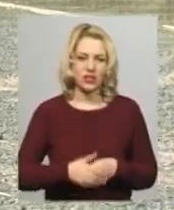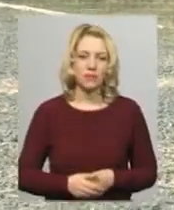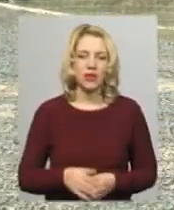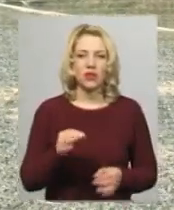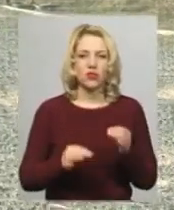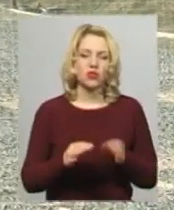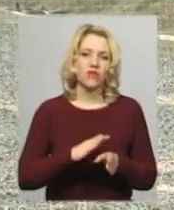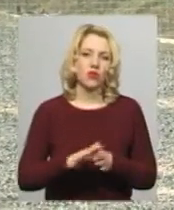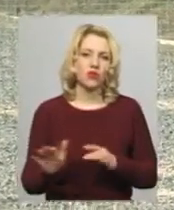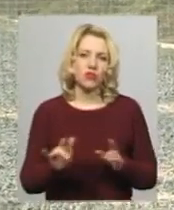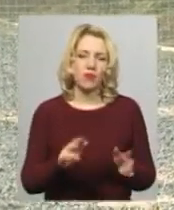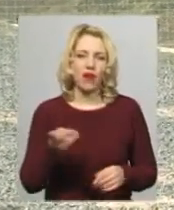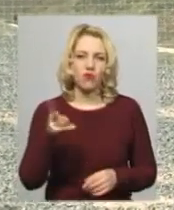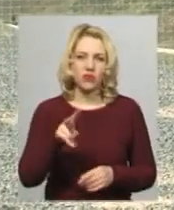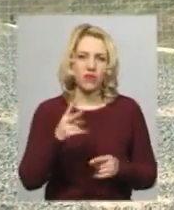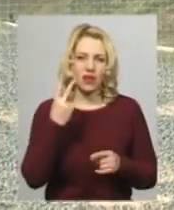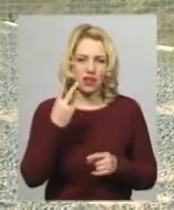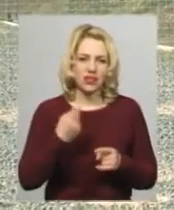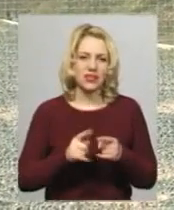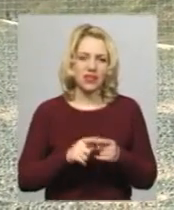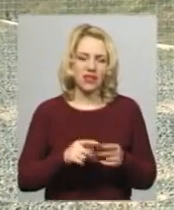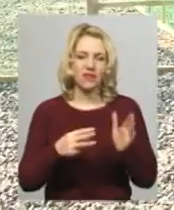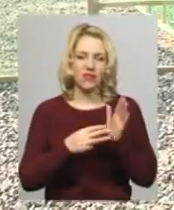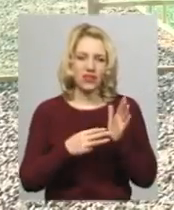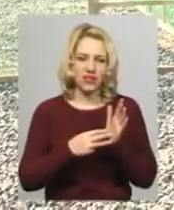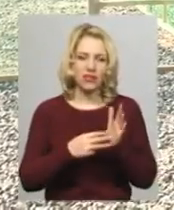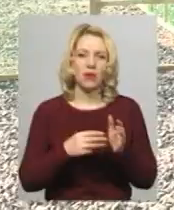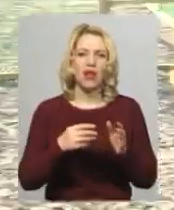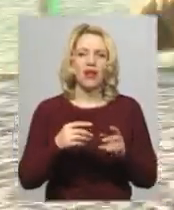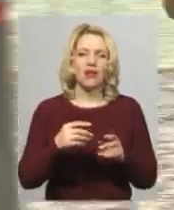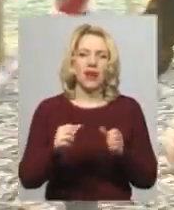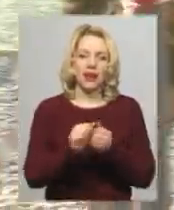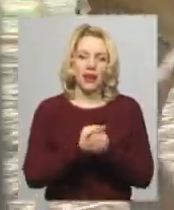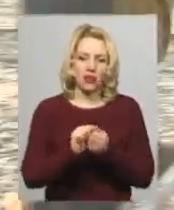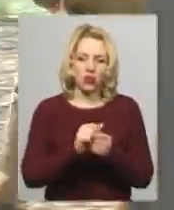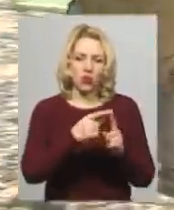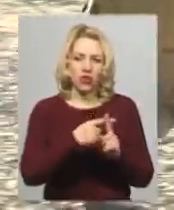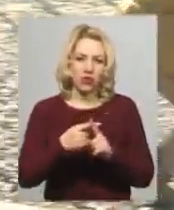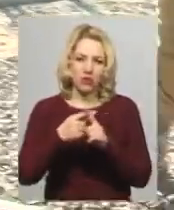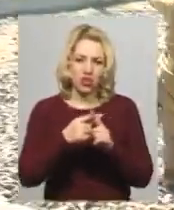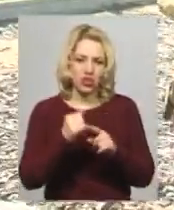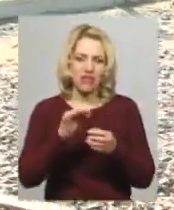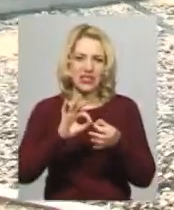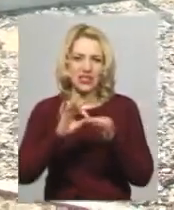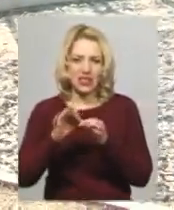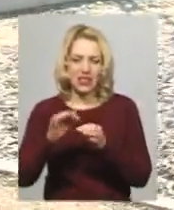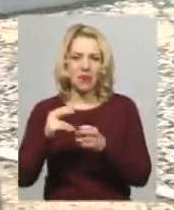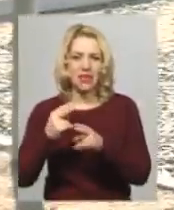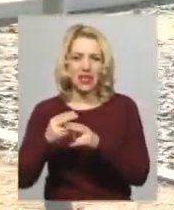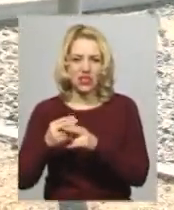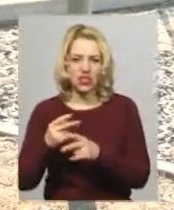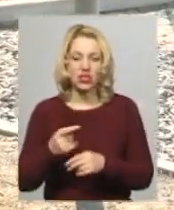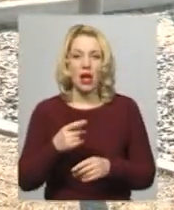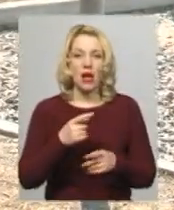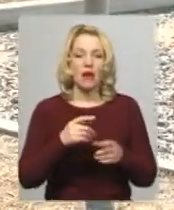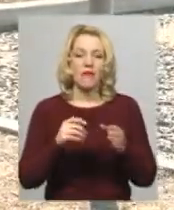вправу два. Це – стрільба з карабіну, вісім картонних мішени та чотири металічних з різної відстані та з переміщенням стрільця. В паперові мішені можна стріляти